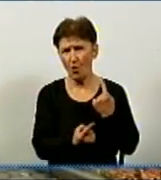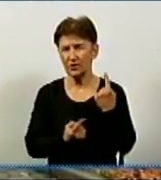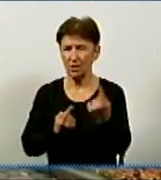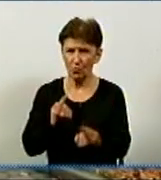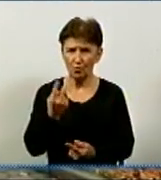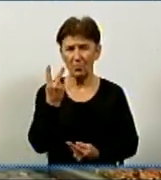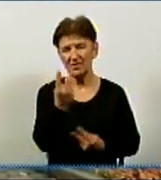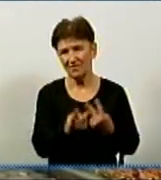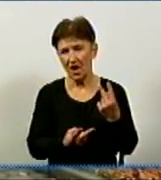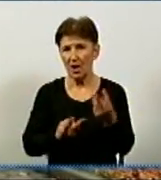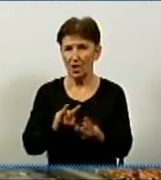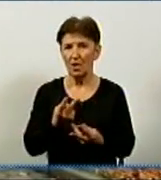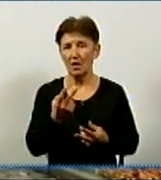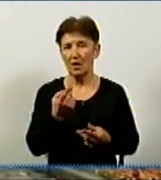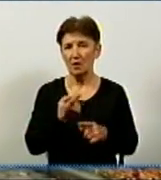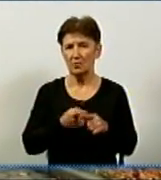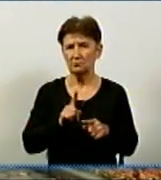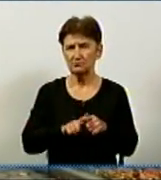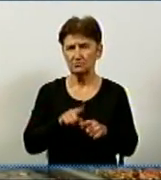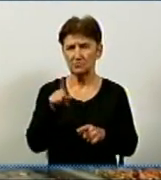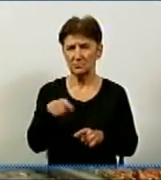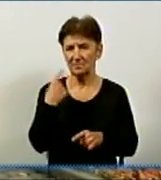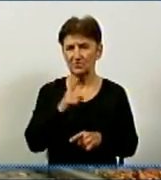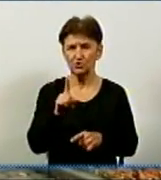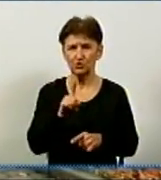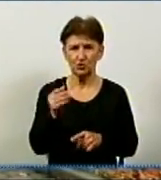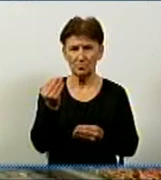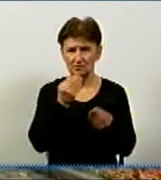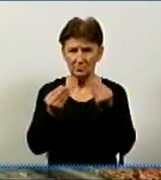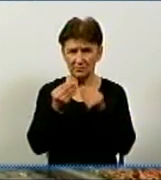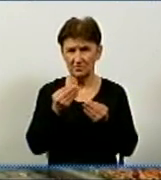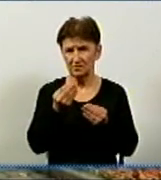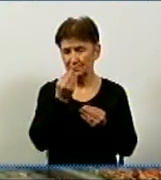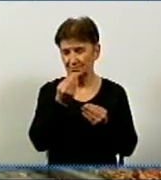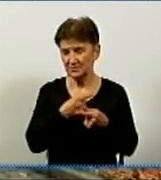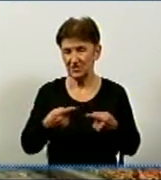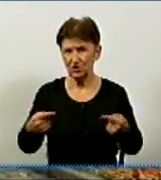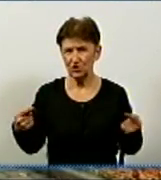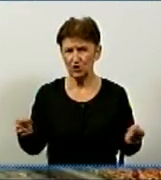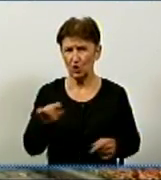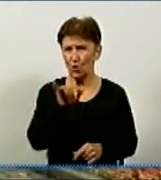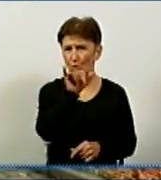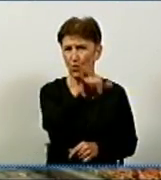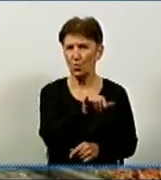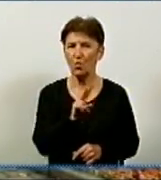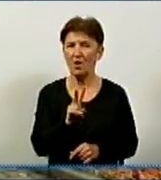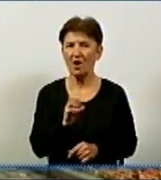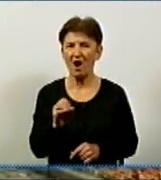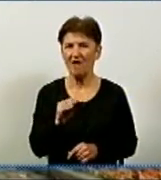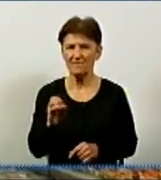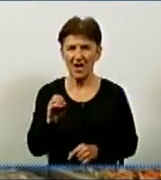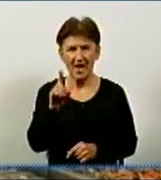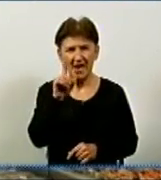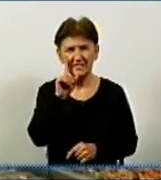пацієнта, які посилалися на вживання тої чи іншої їжі у кафе «Смачні